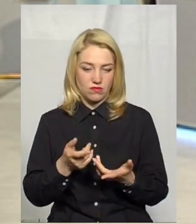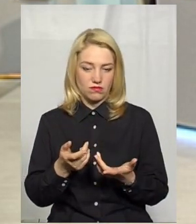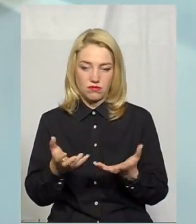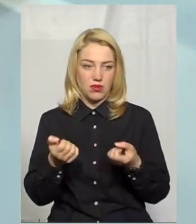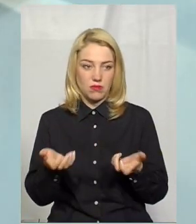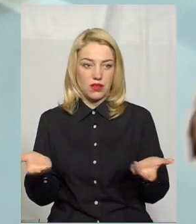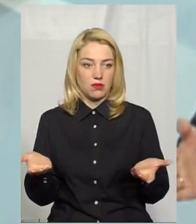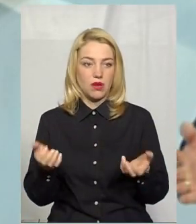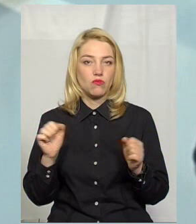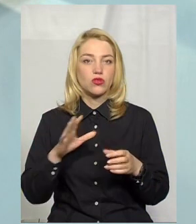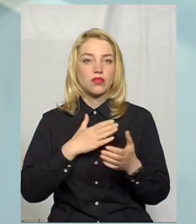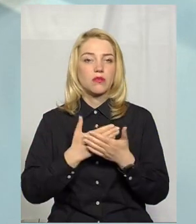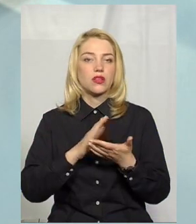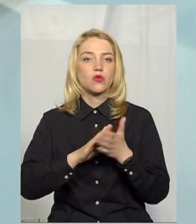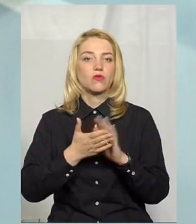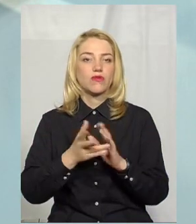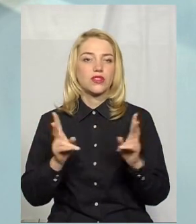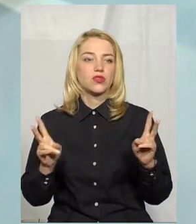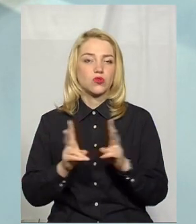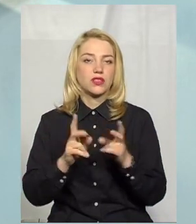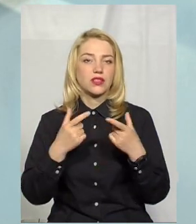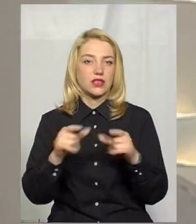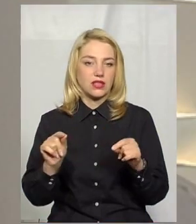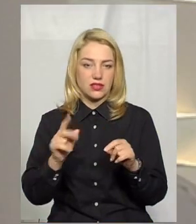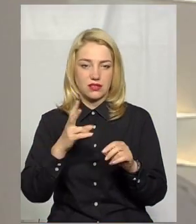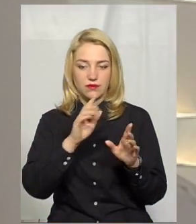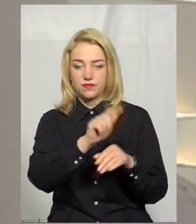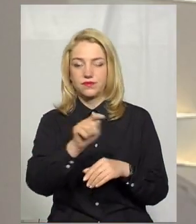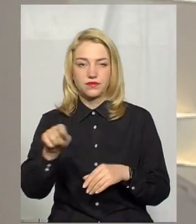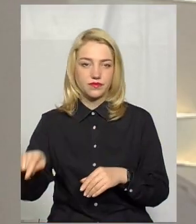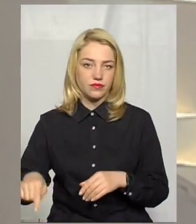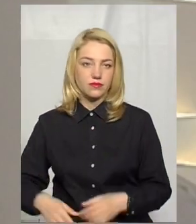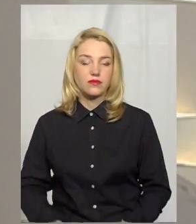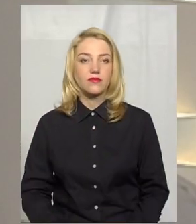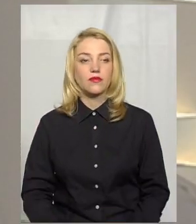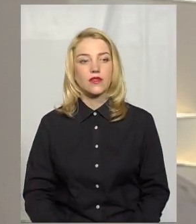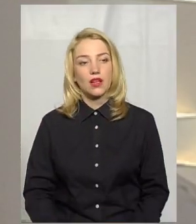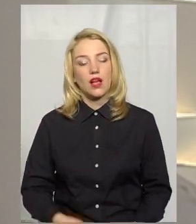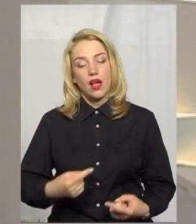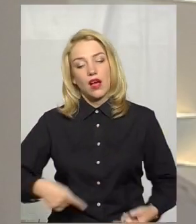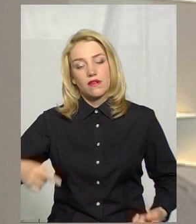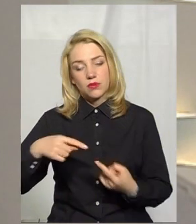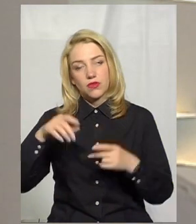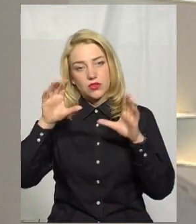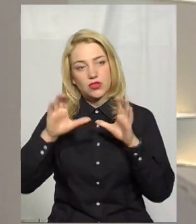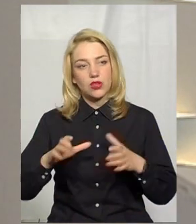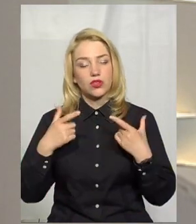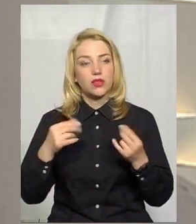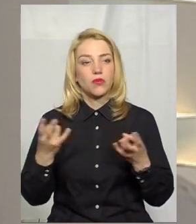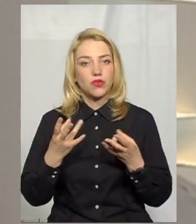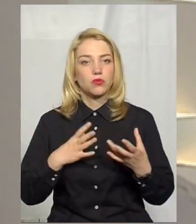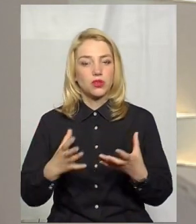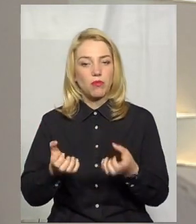можна домовитися, десь зустрітися з депутатом, це вже якийсь плюс. А відповідно до закону, де має здійснювати прийом